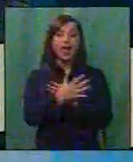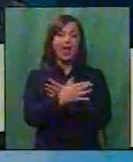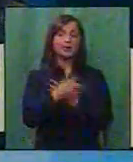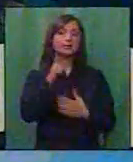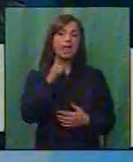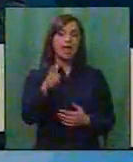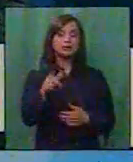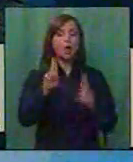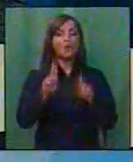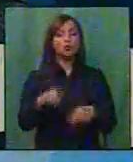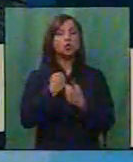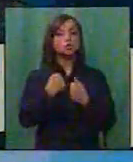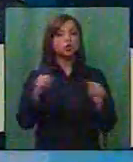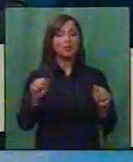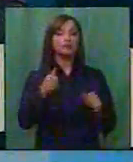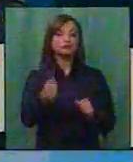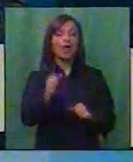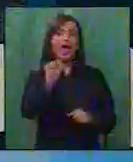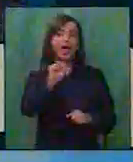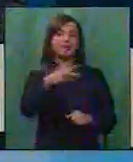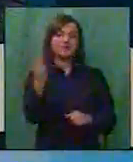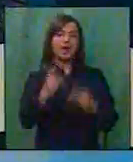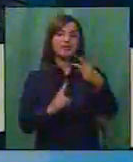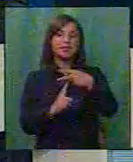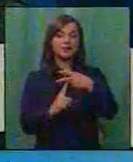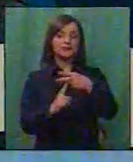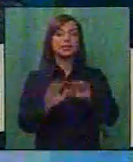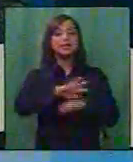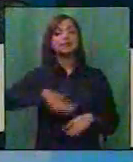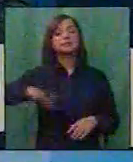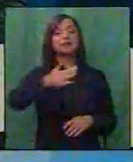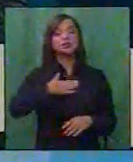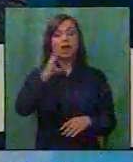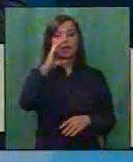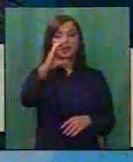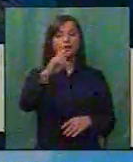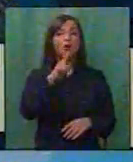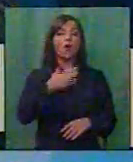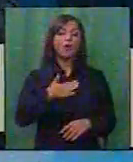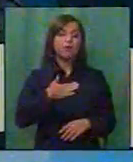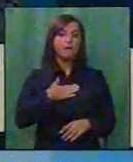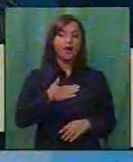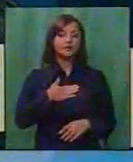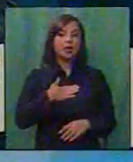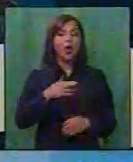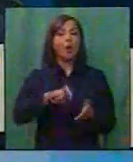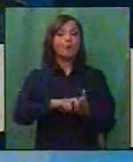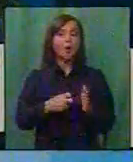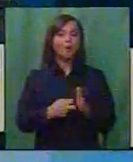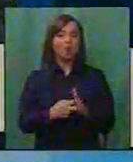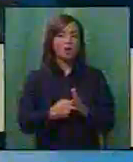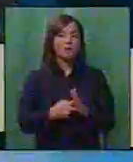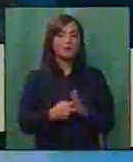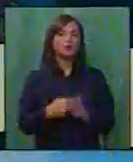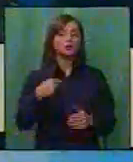правата на детето. Може е слободно да пуштат на А2 телевизија и сите наши гледачи кои имат проблем